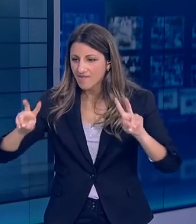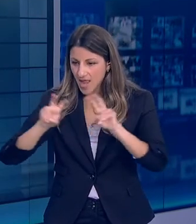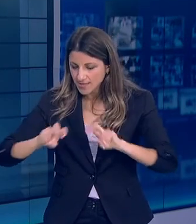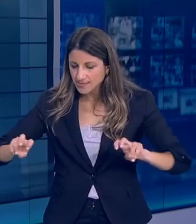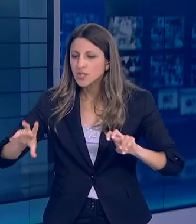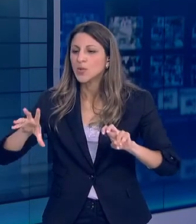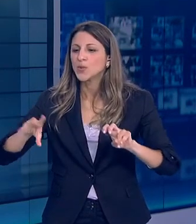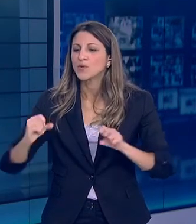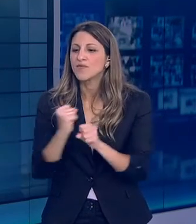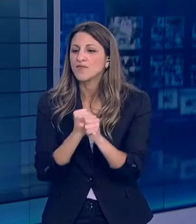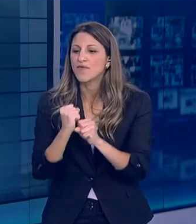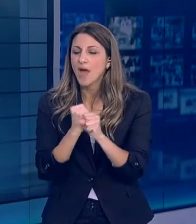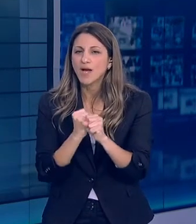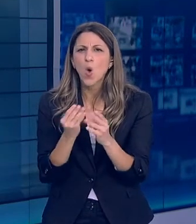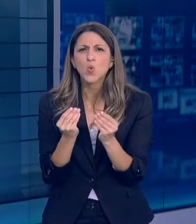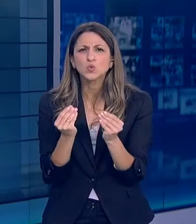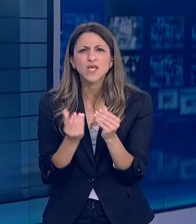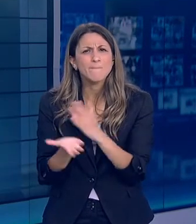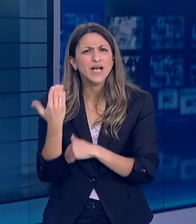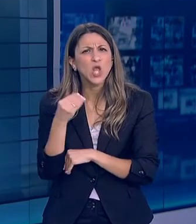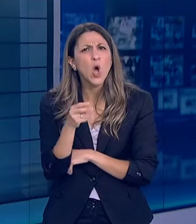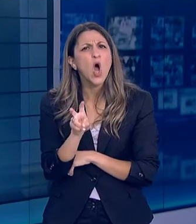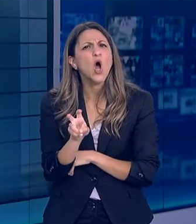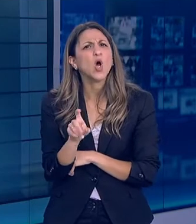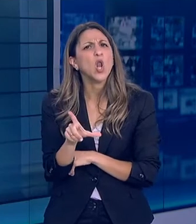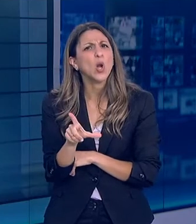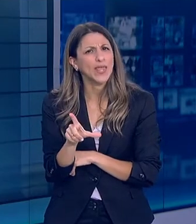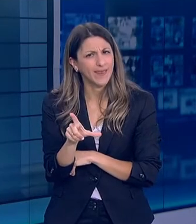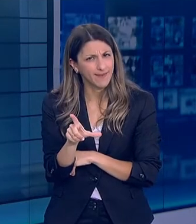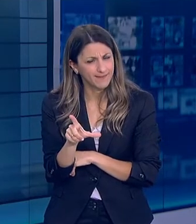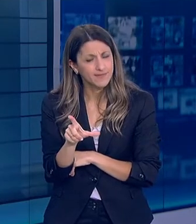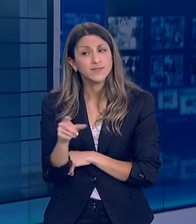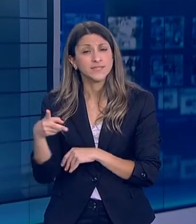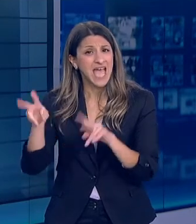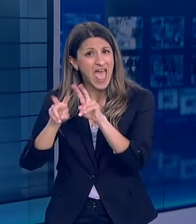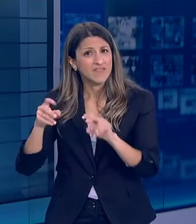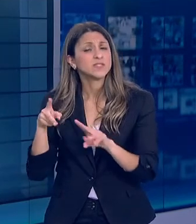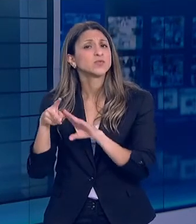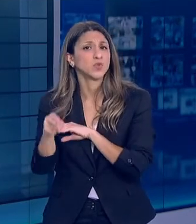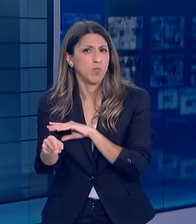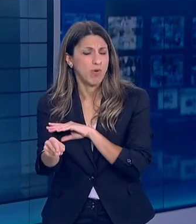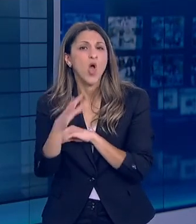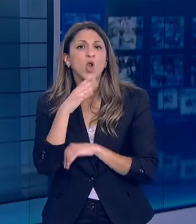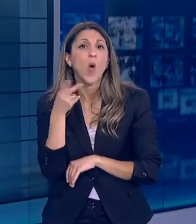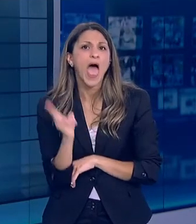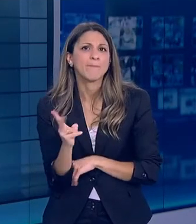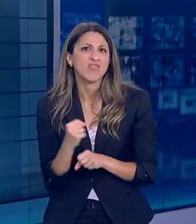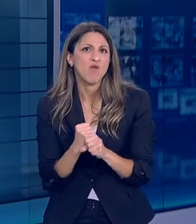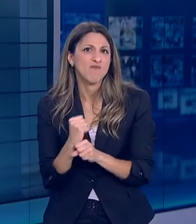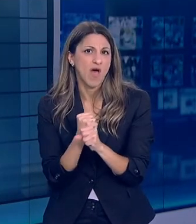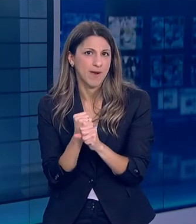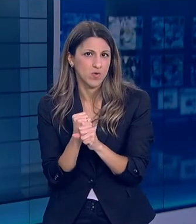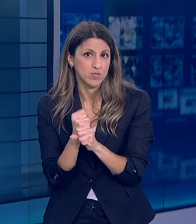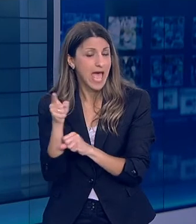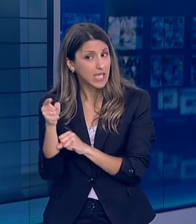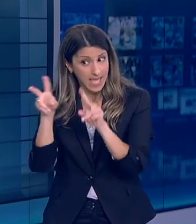Με COVID-19 Χλωροκίνης και υδροξυχλωροκίνης Καθώς απεδείχθη ότι το όφελος είναι μικρότερο Από τους κινδύνους Στην Ελλάδα